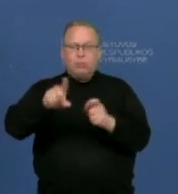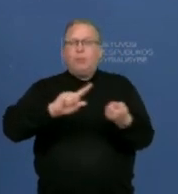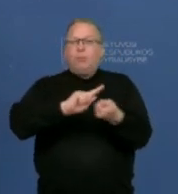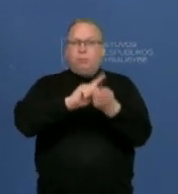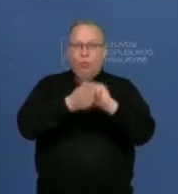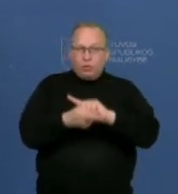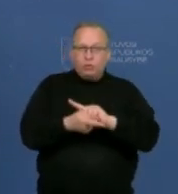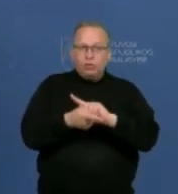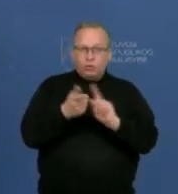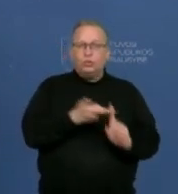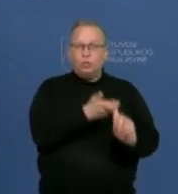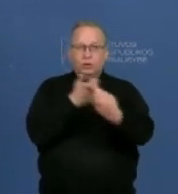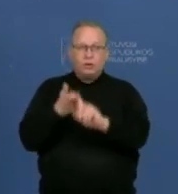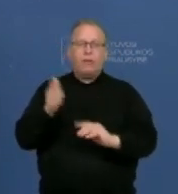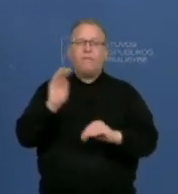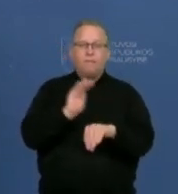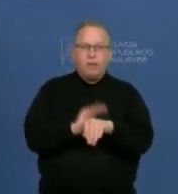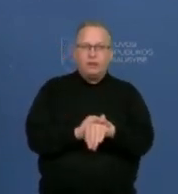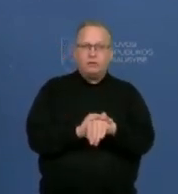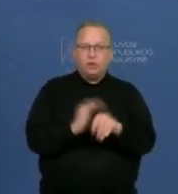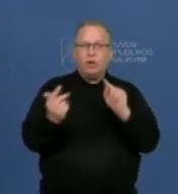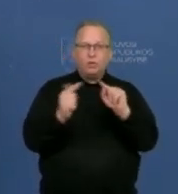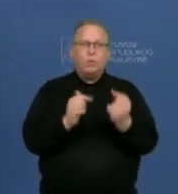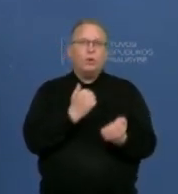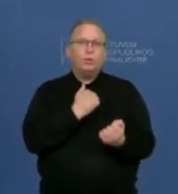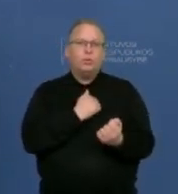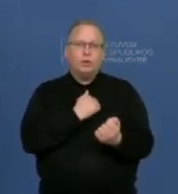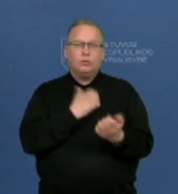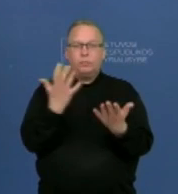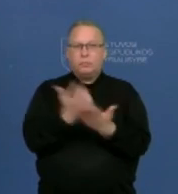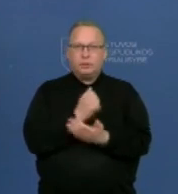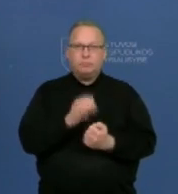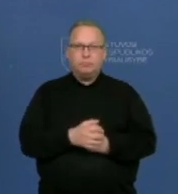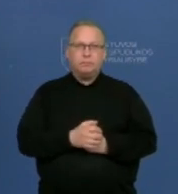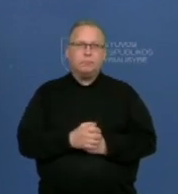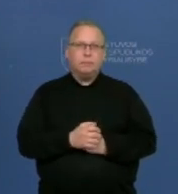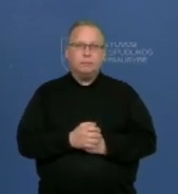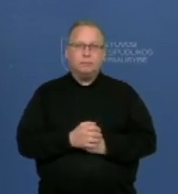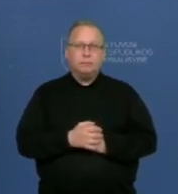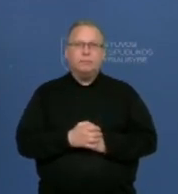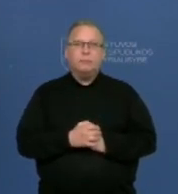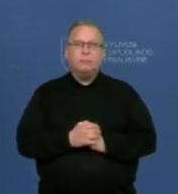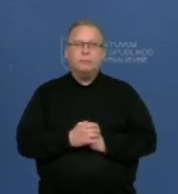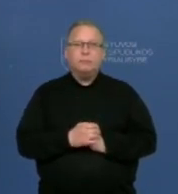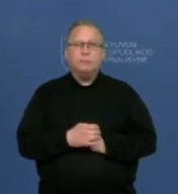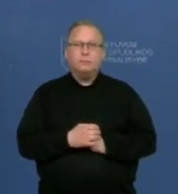pokyčiai su tinklo pertvarka jau yra praktiškai sudarinti ir turėtų netrukus prasidėti. Tai ar aš tiesiog suprantu,